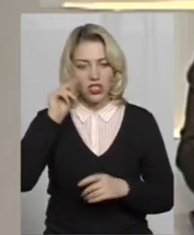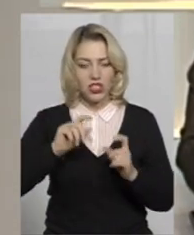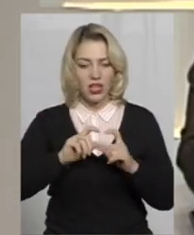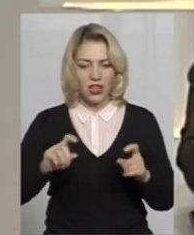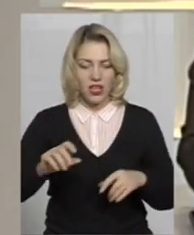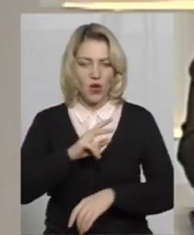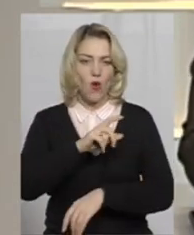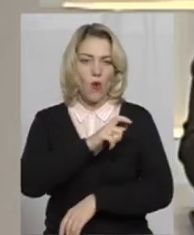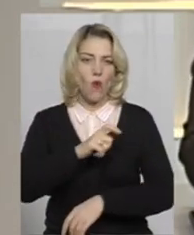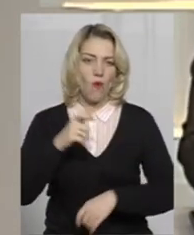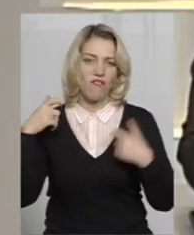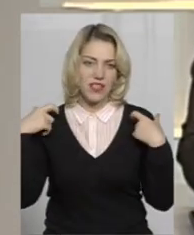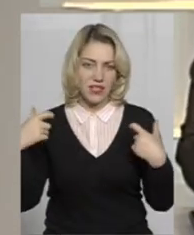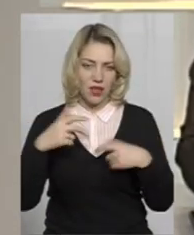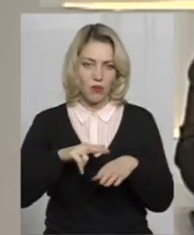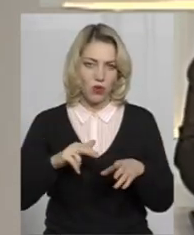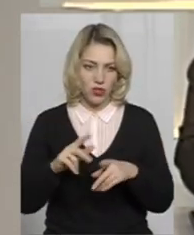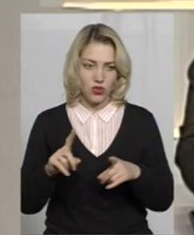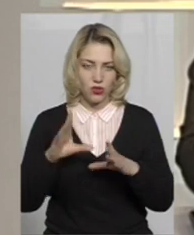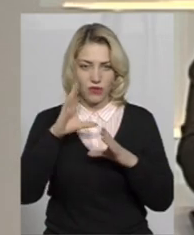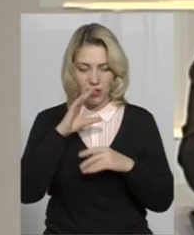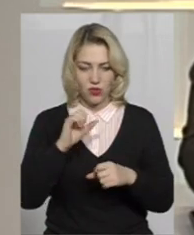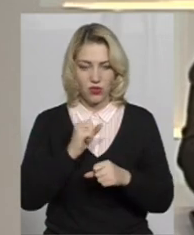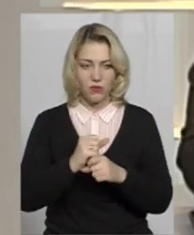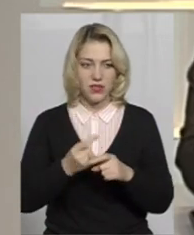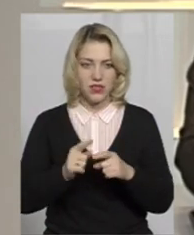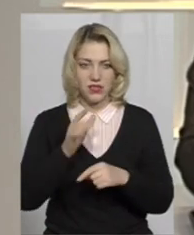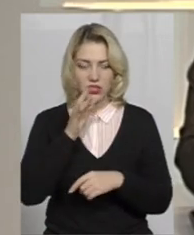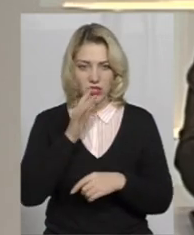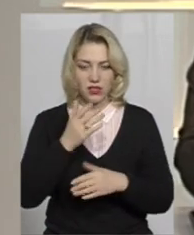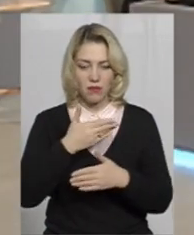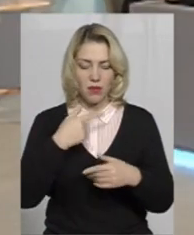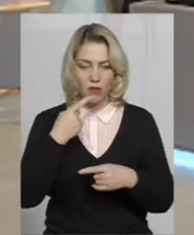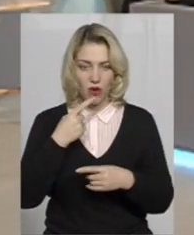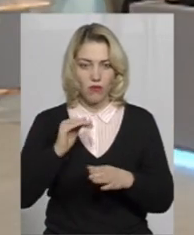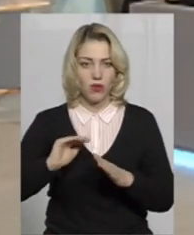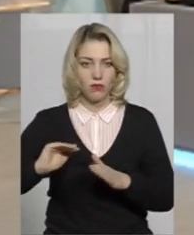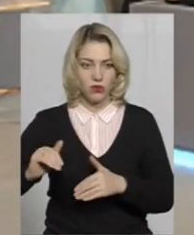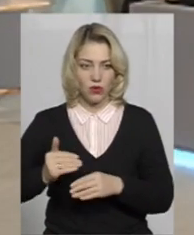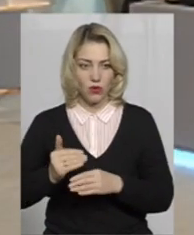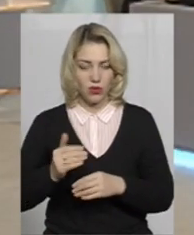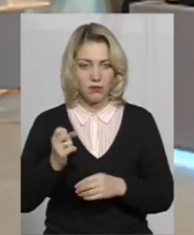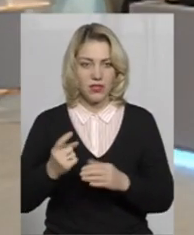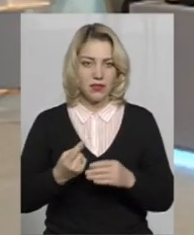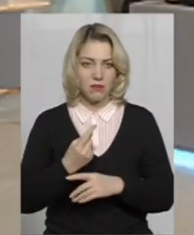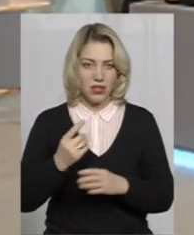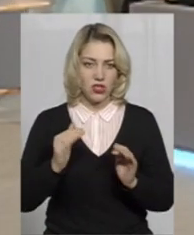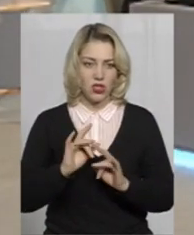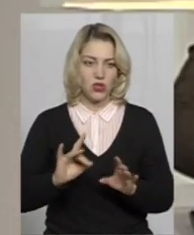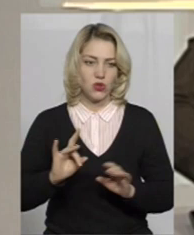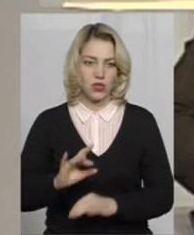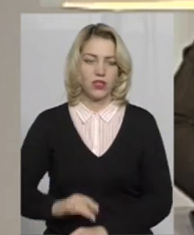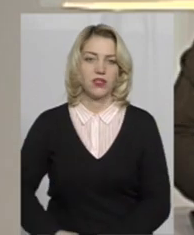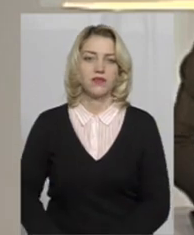поліції». Про те, що вдалося зробити за цей час, ми поговоримо згодом. Та з першого сюжету